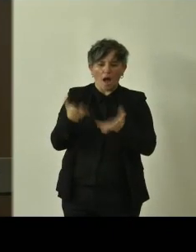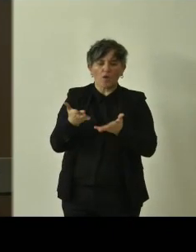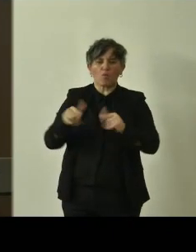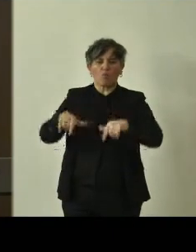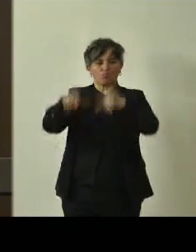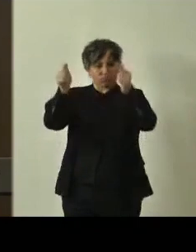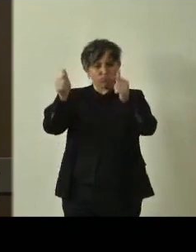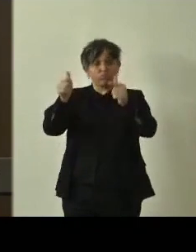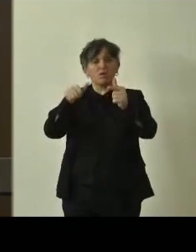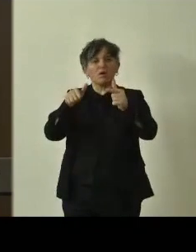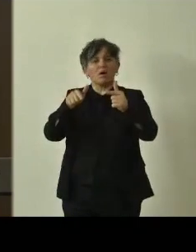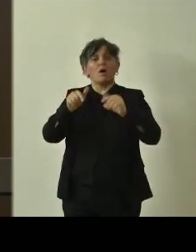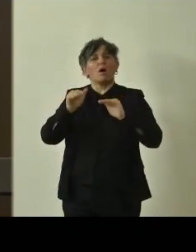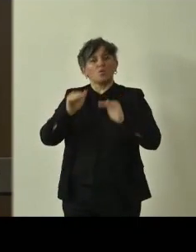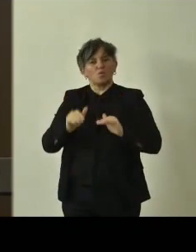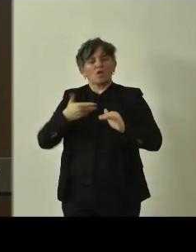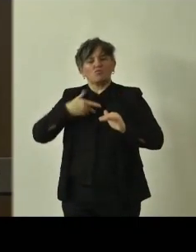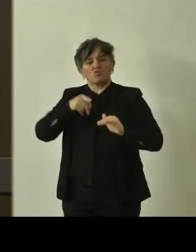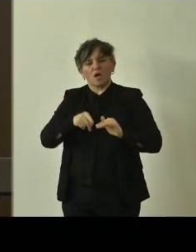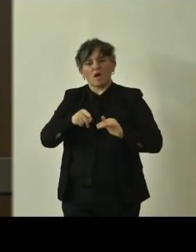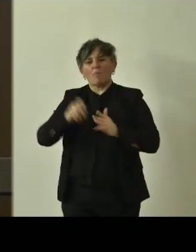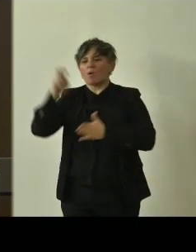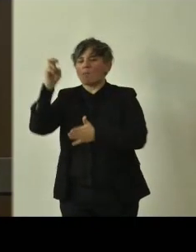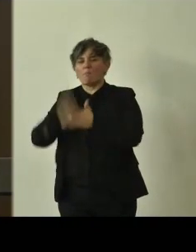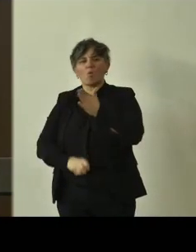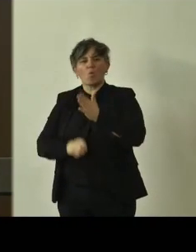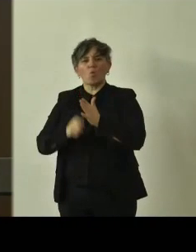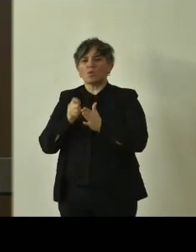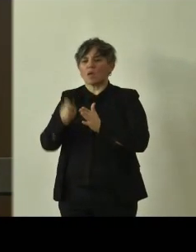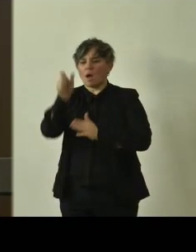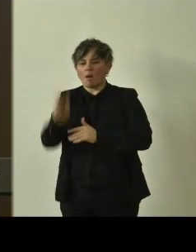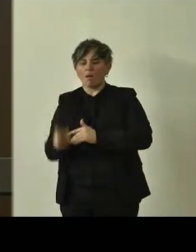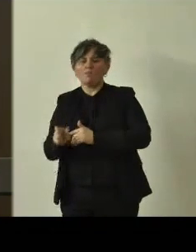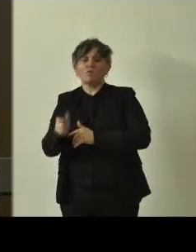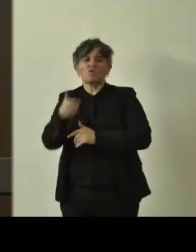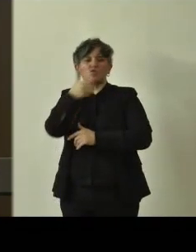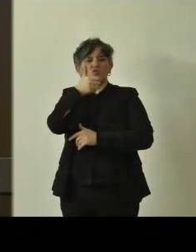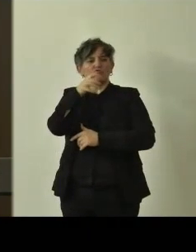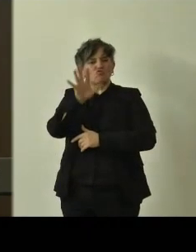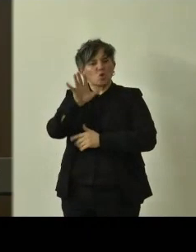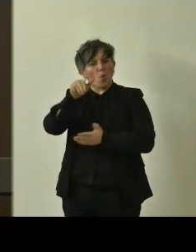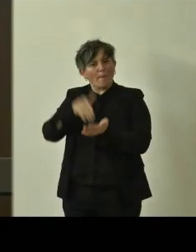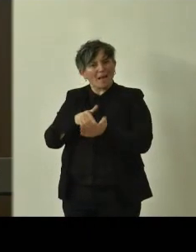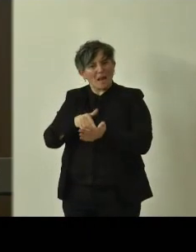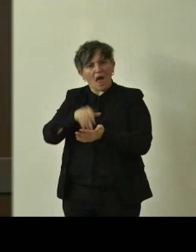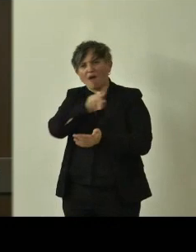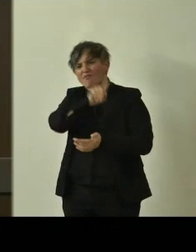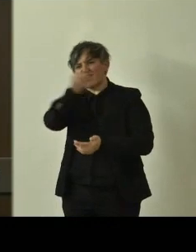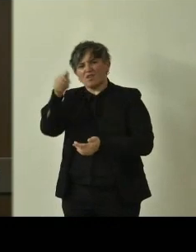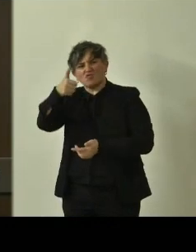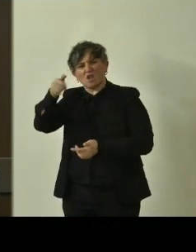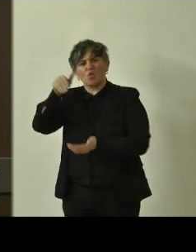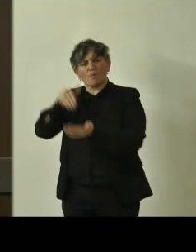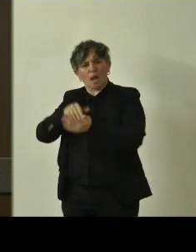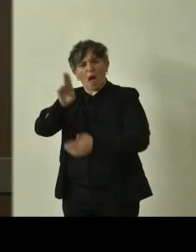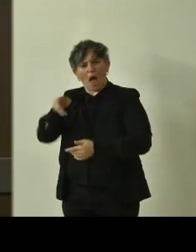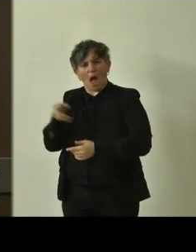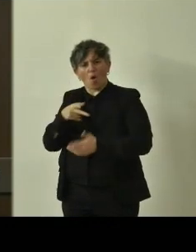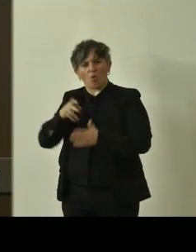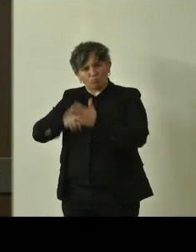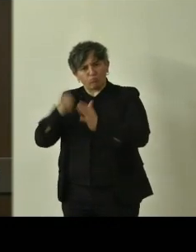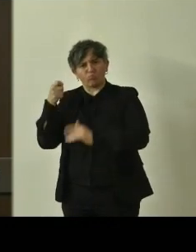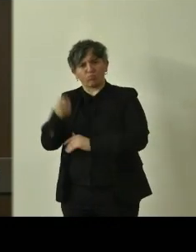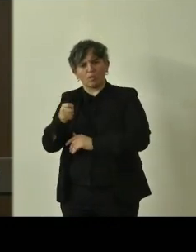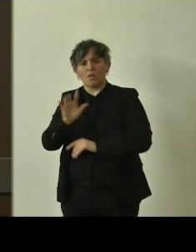passibile di sanzione amministrativa di un pagamento di una somma che va da 5.000 a 100.000 euro. Quindi gli